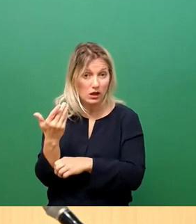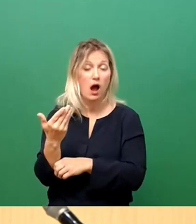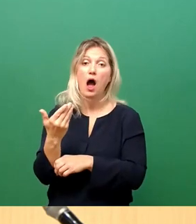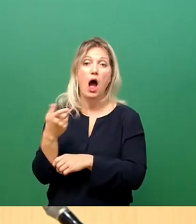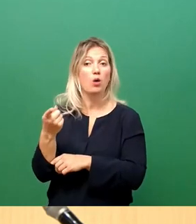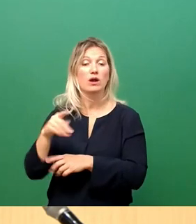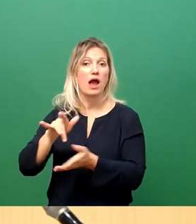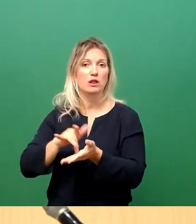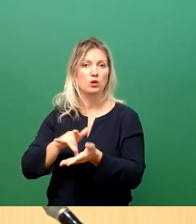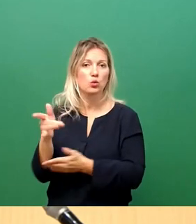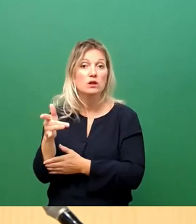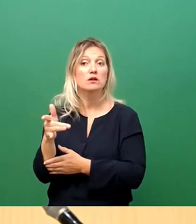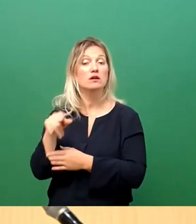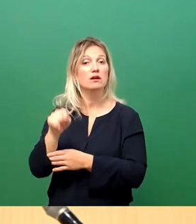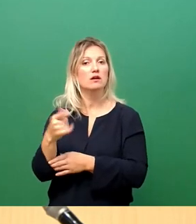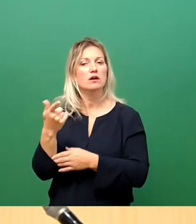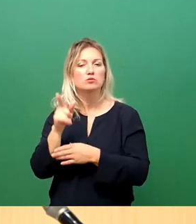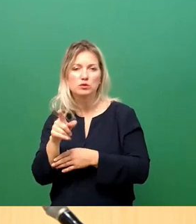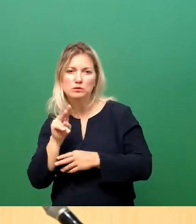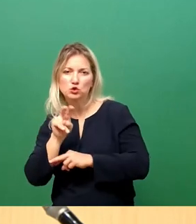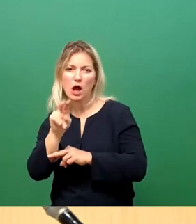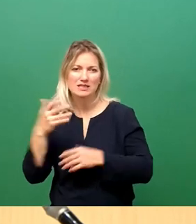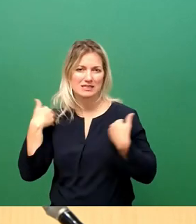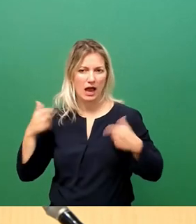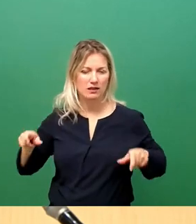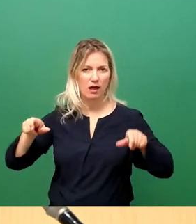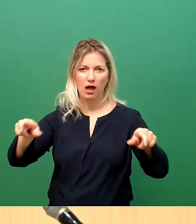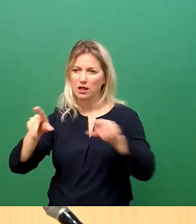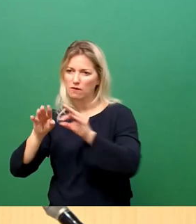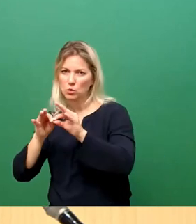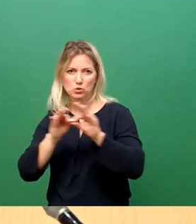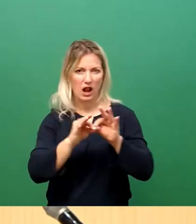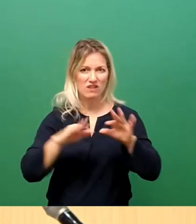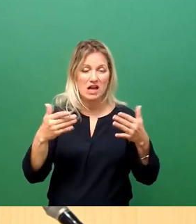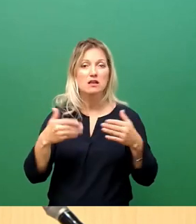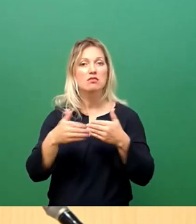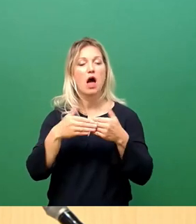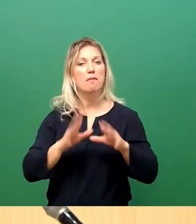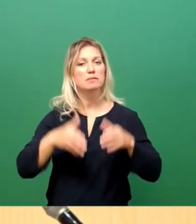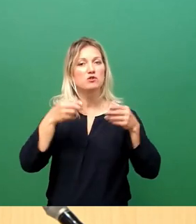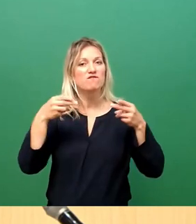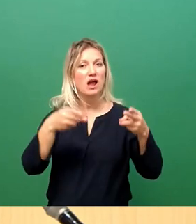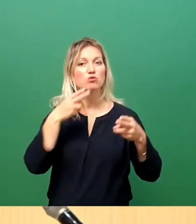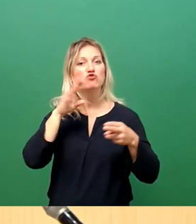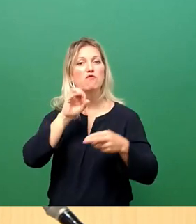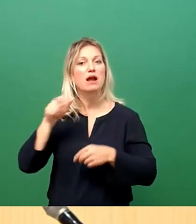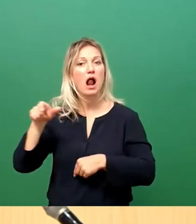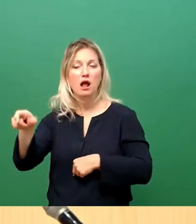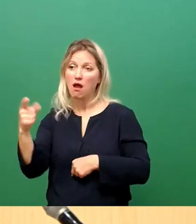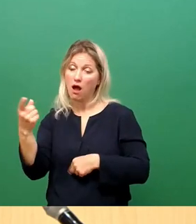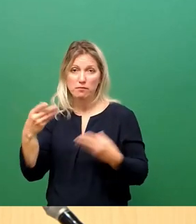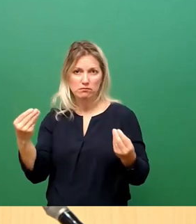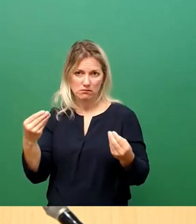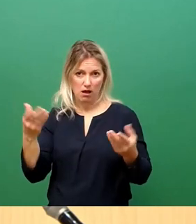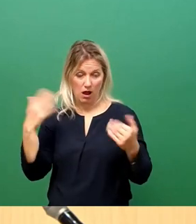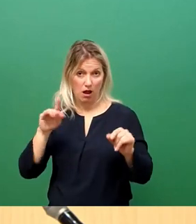bestehende Dysfunktionalitäten in den Straßenseitenräumen, insbesondere zwischen Bischofsweg und Stauffenbergallee, aufzulösen. Im Gegenteil, sie würden damit für Jahrzehnte